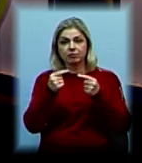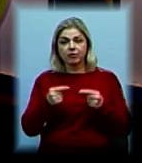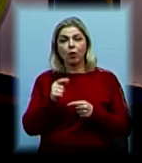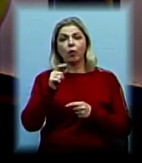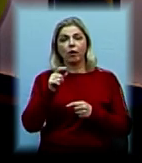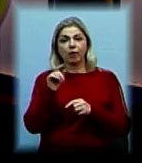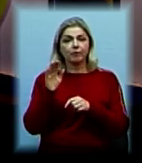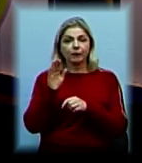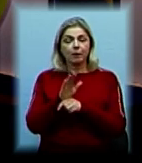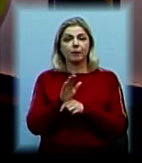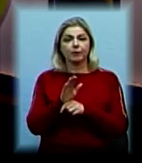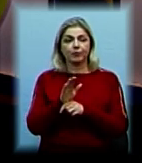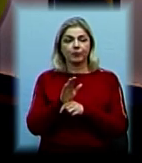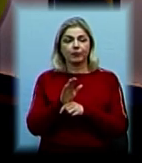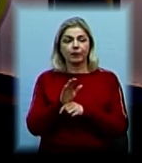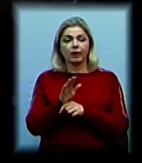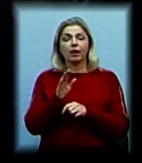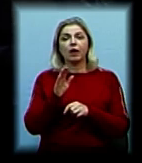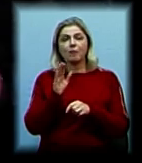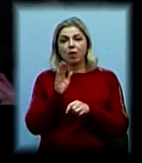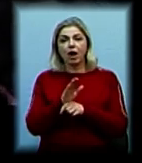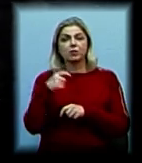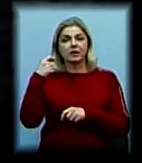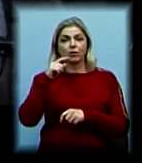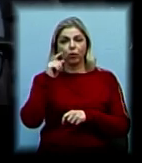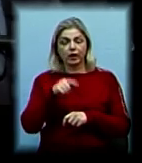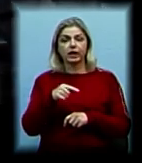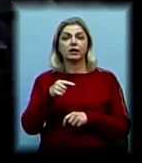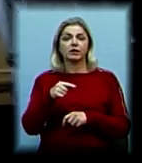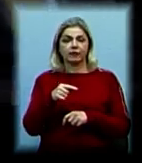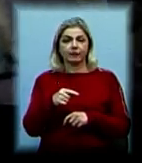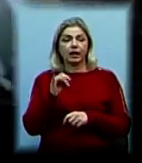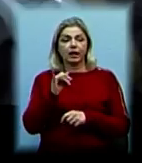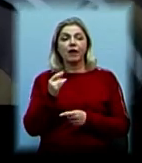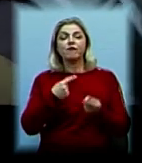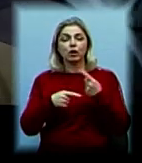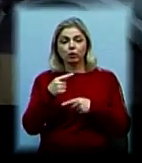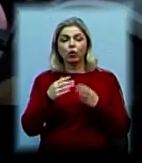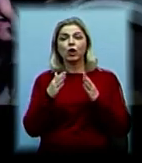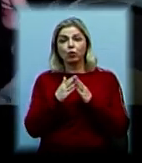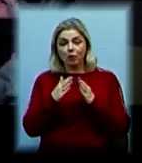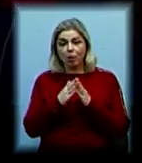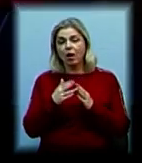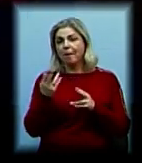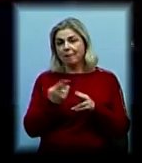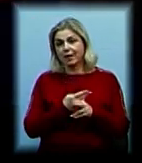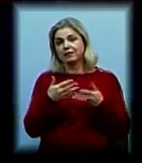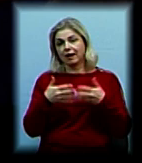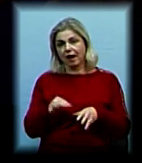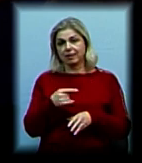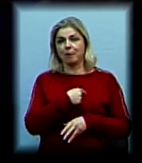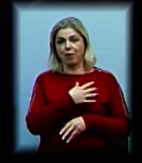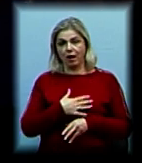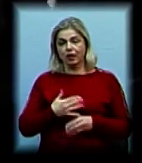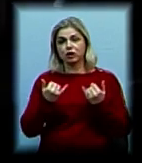України, в сумі 4 тисячі тисячі гривень. Бійці Національної гвардії повернулися без втрат та поранених. Тепер на них чекає